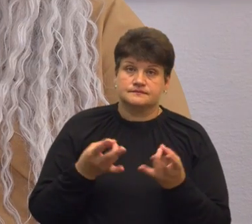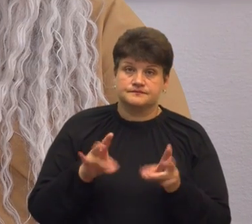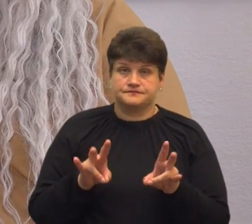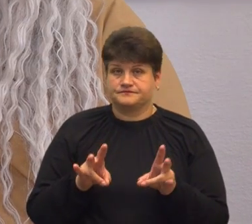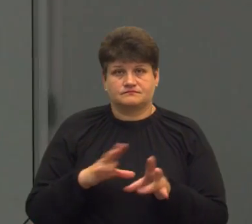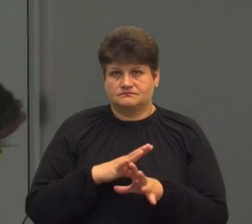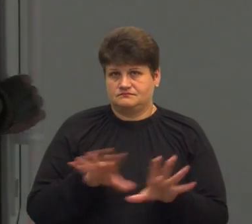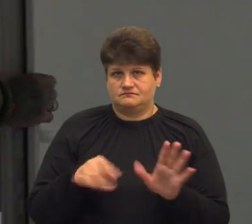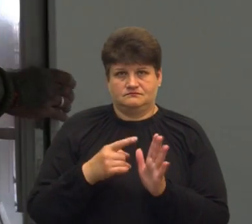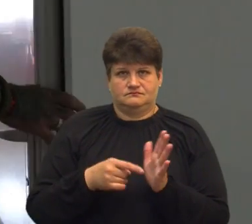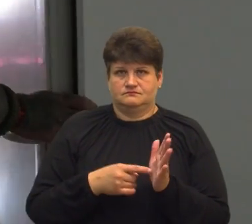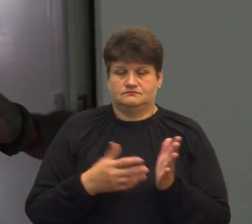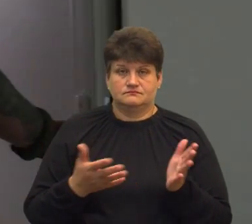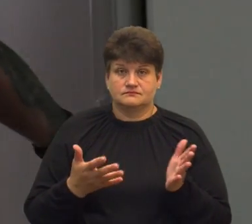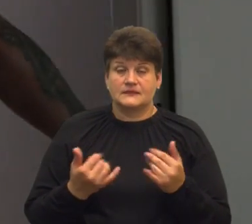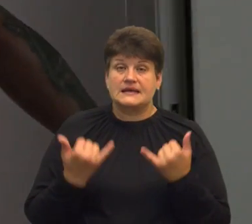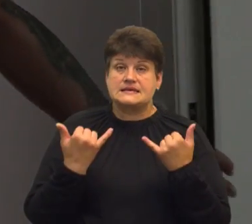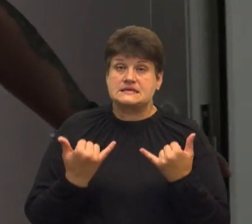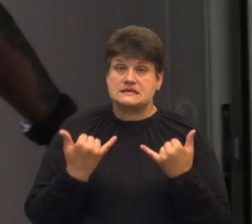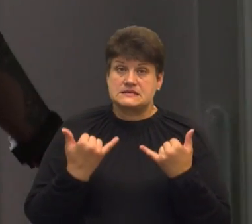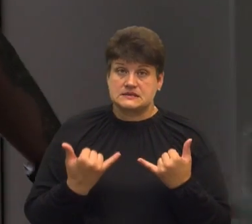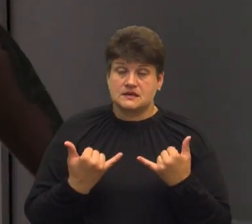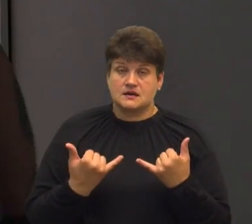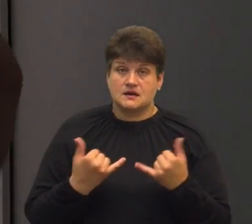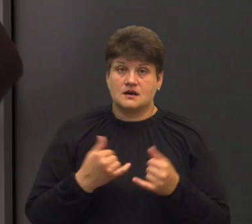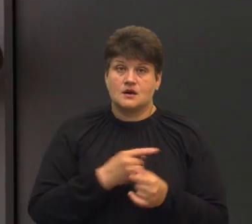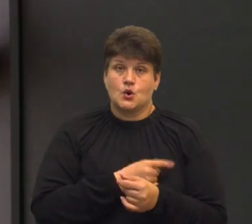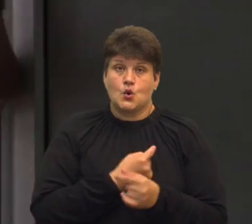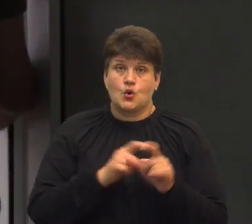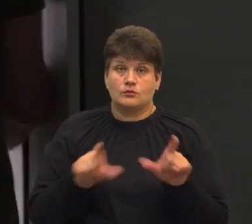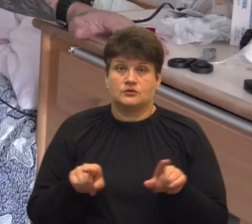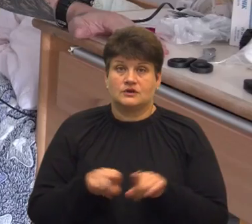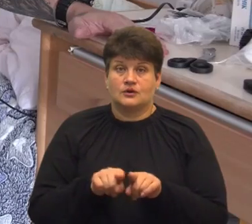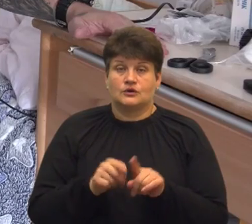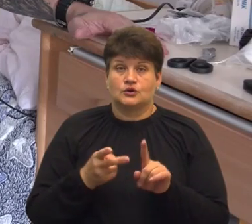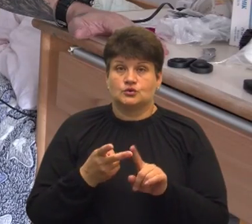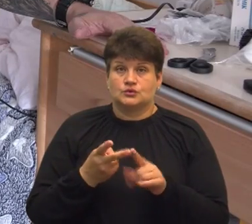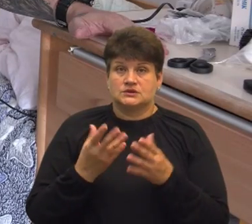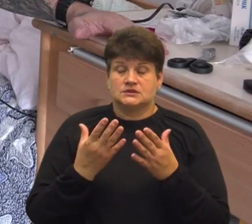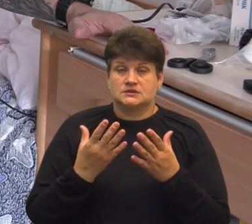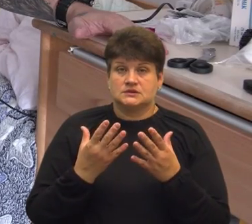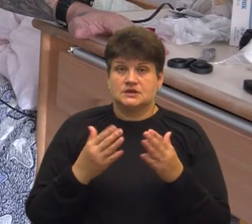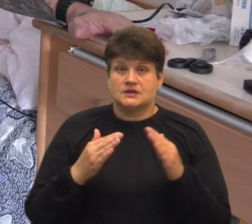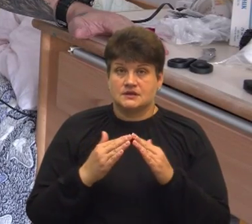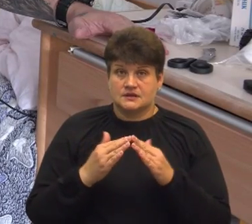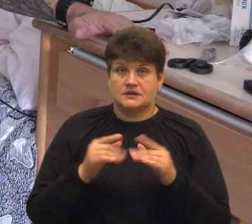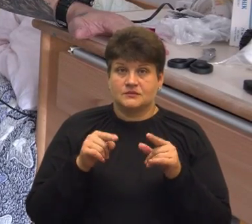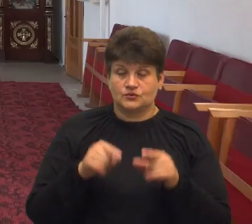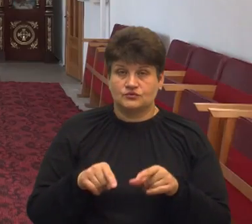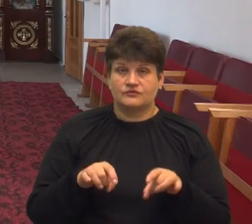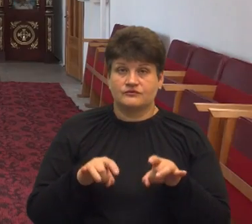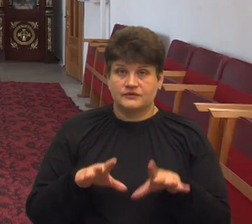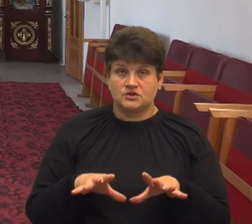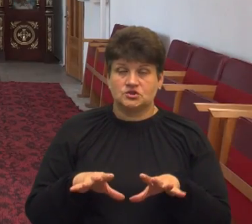взагалі не було. Зараз, розповідає Андрій, госпіталь став другим домом для подружжя. Тут у червні вирішили повінчатися.